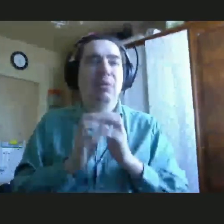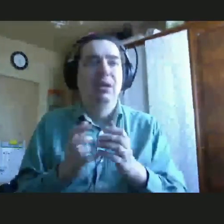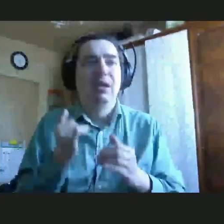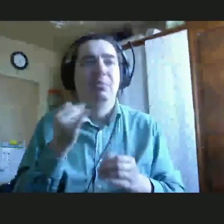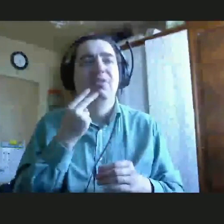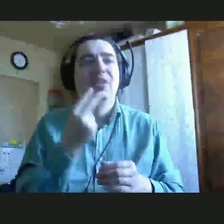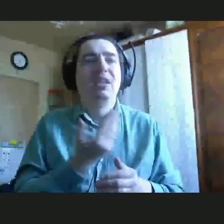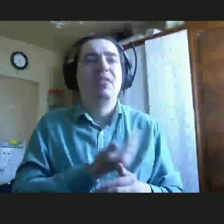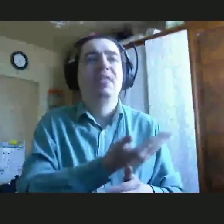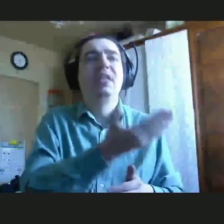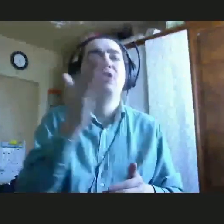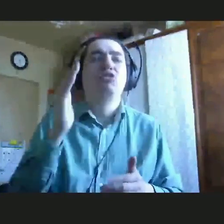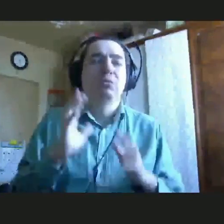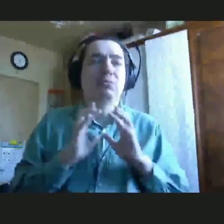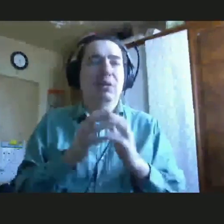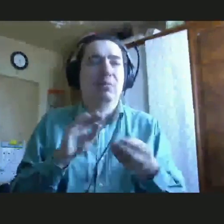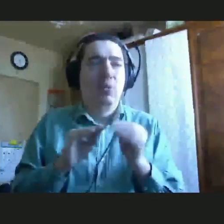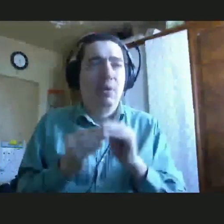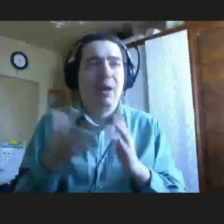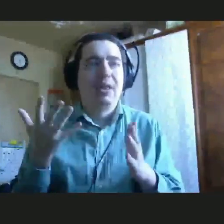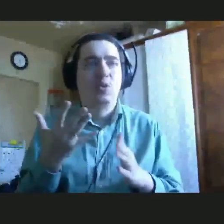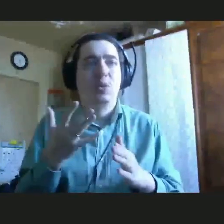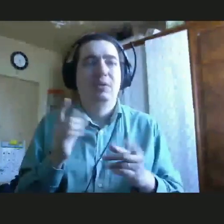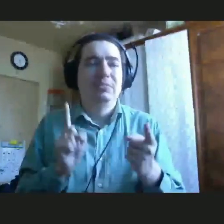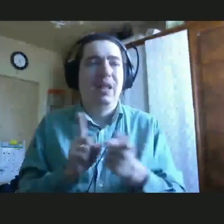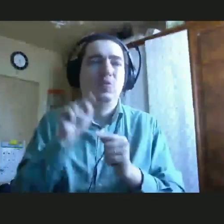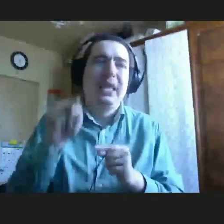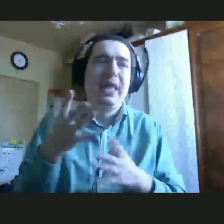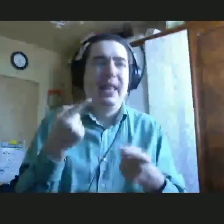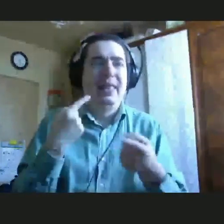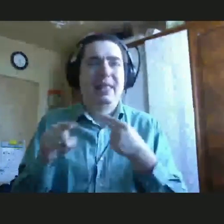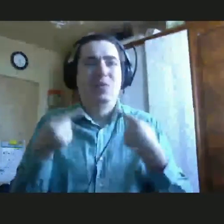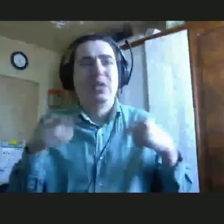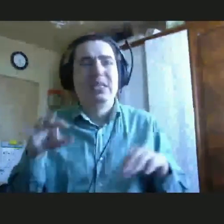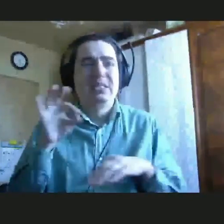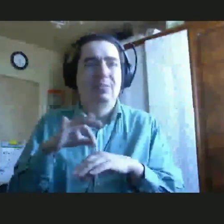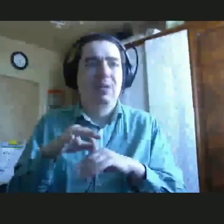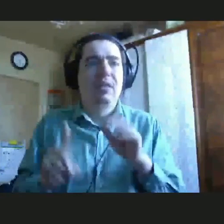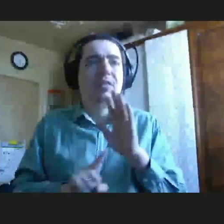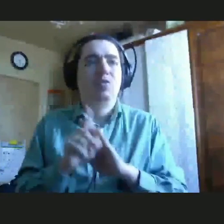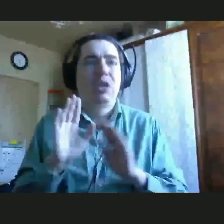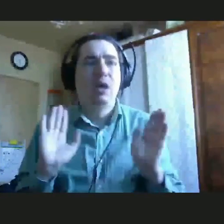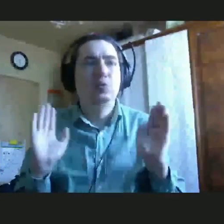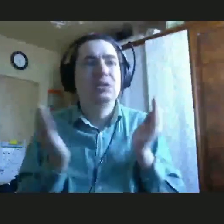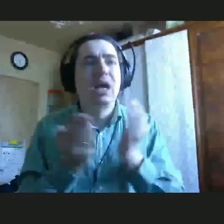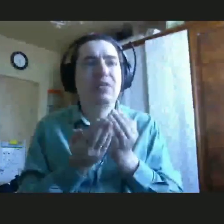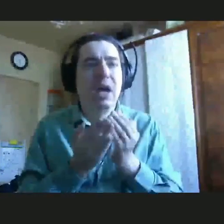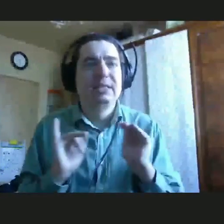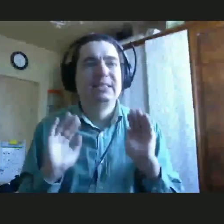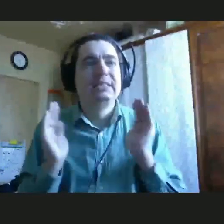проблему, которая у них есть, те или иные проявления их заболевания. И они начинают закрываться, закрывать своего ребенка.